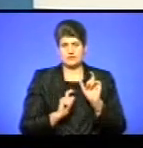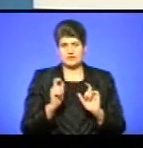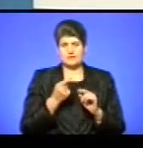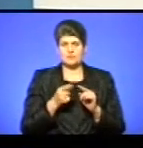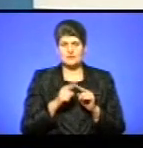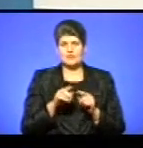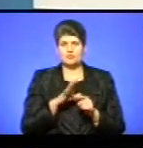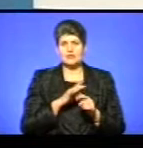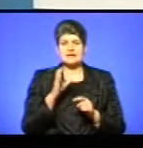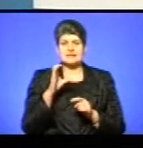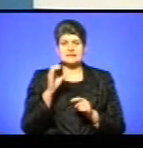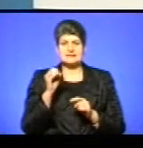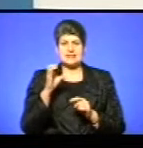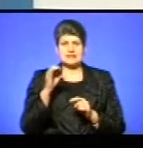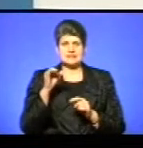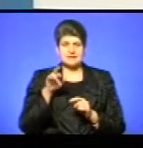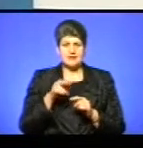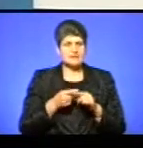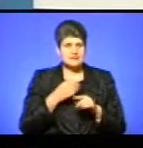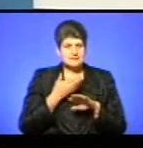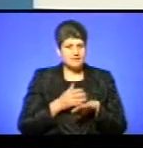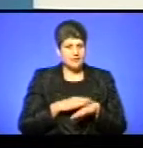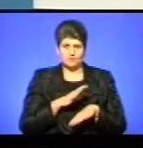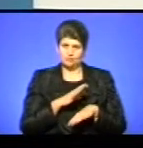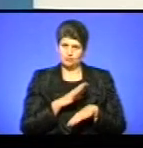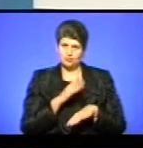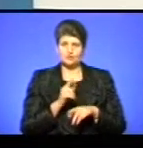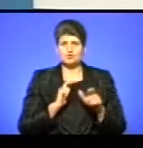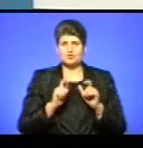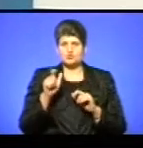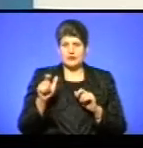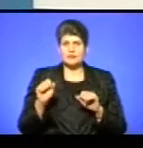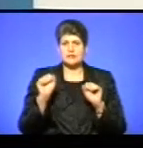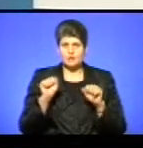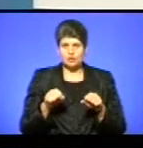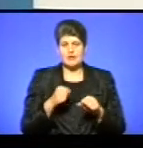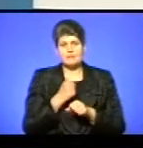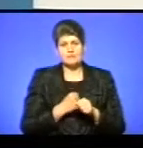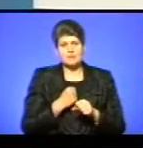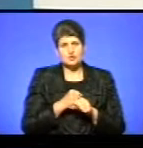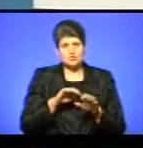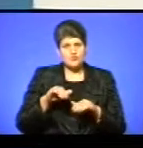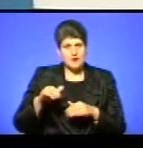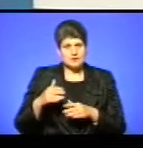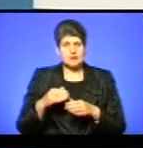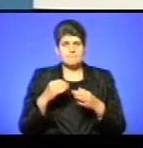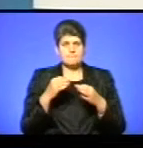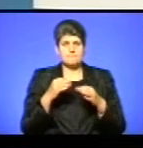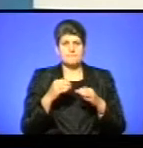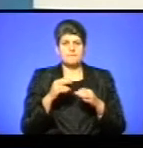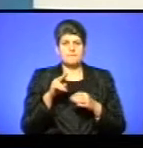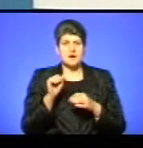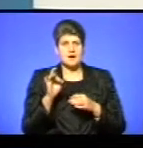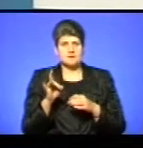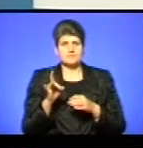сесійний час. І це дуже складно було. Для того, щоб студенти могли або відпрацювати пропуски пар,